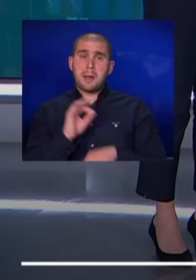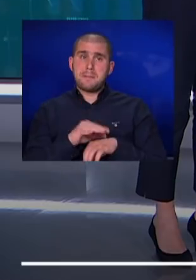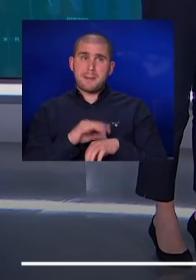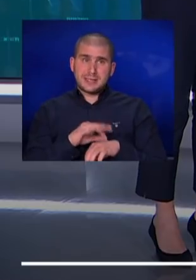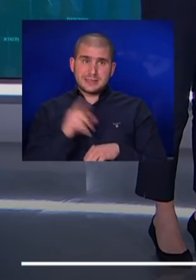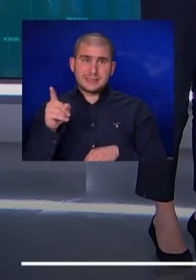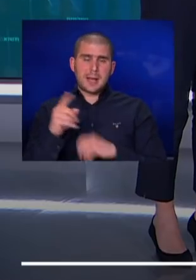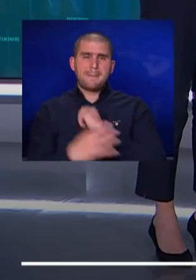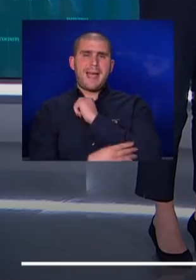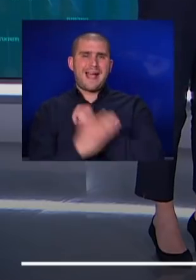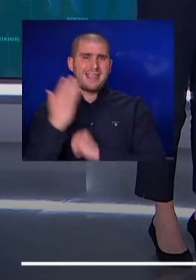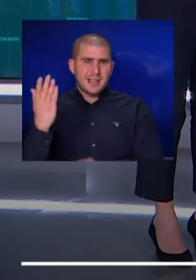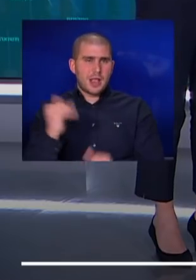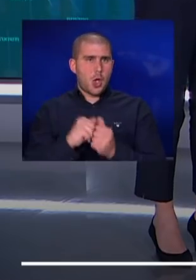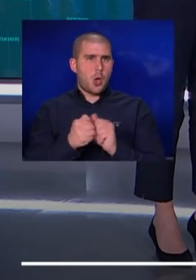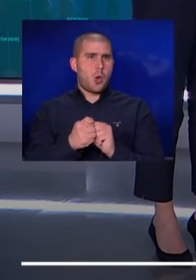מארגנטינה